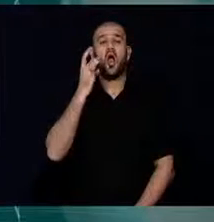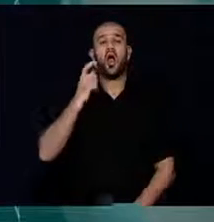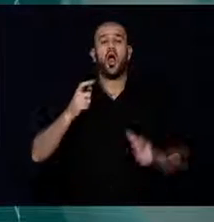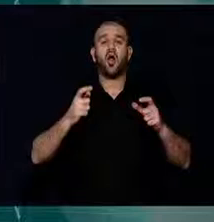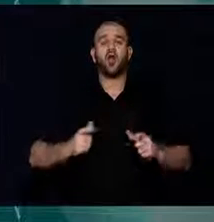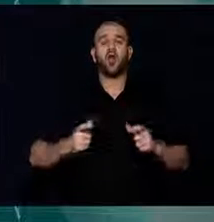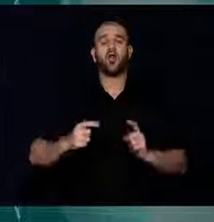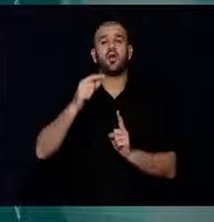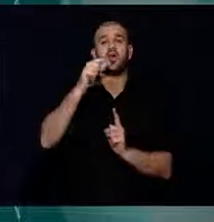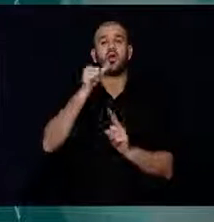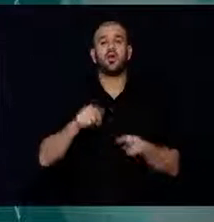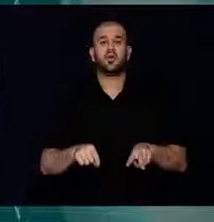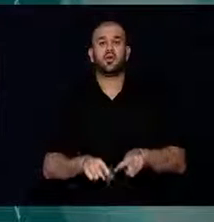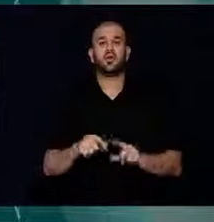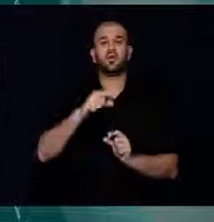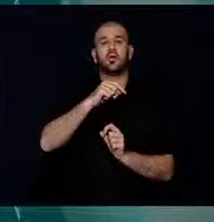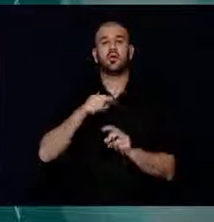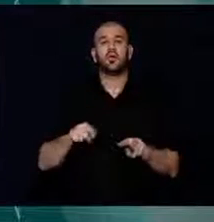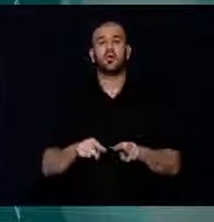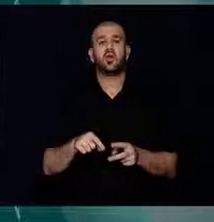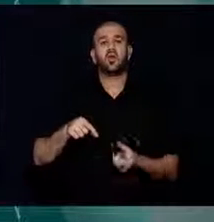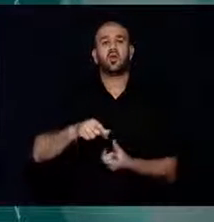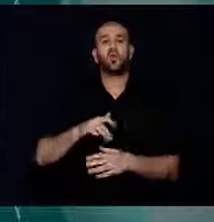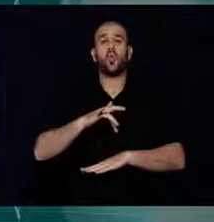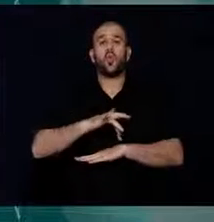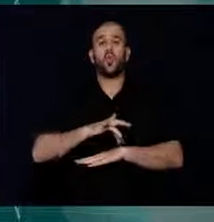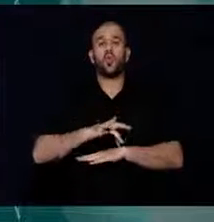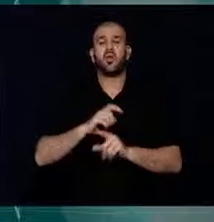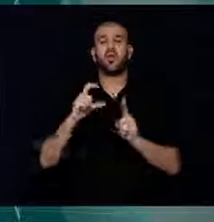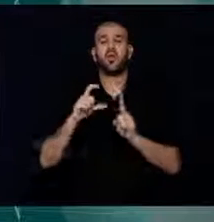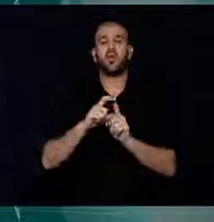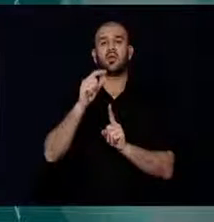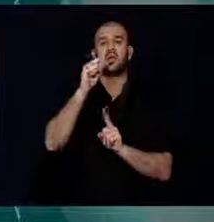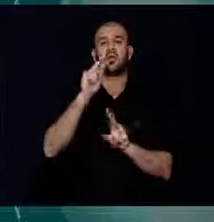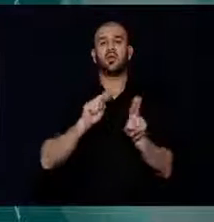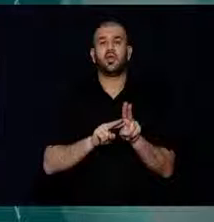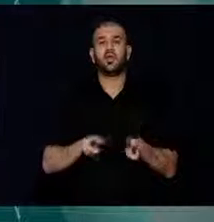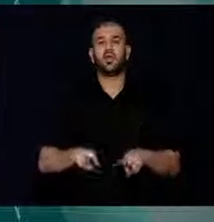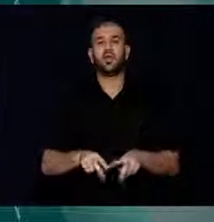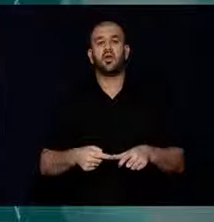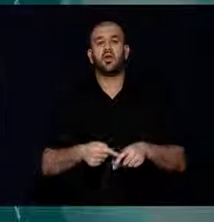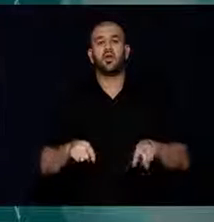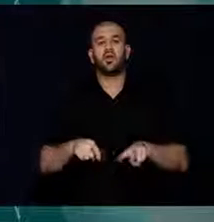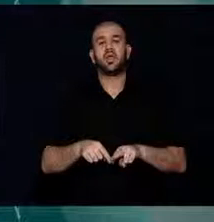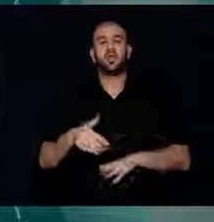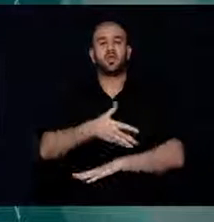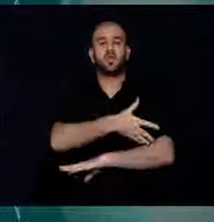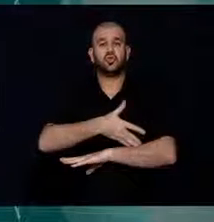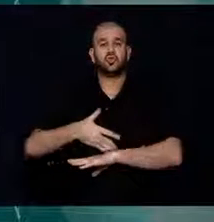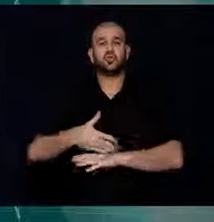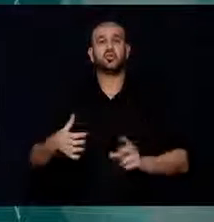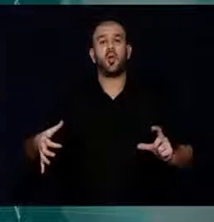Ankara'da İnönü Bulvarı'nı Dikmen Caddesi'ne bağlayan Merasim Sokak'ta